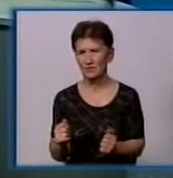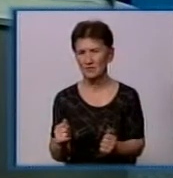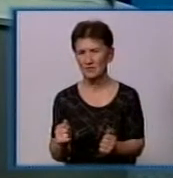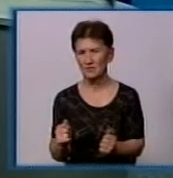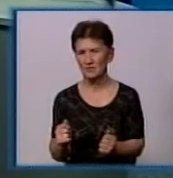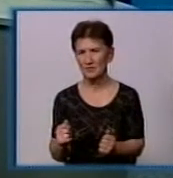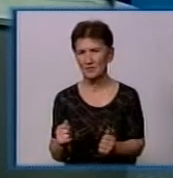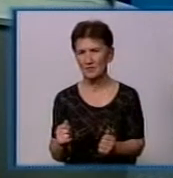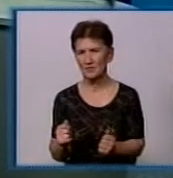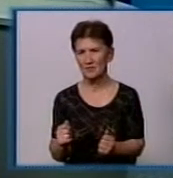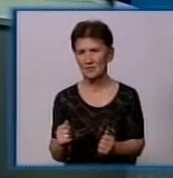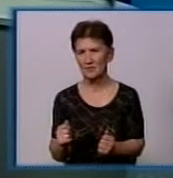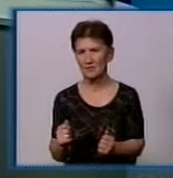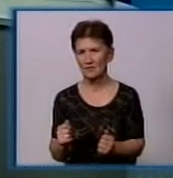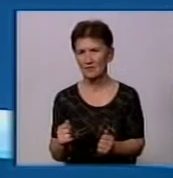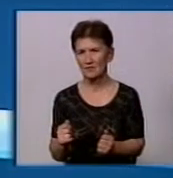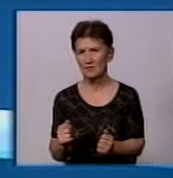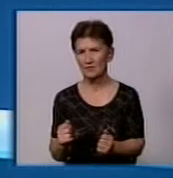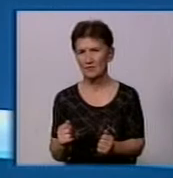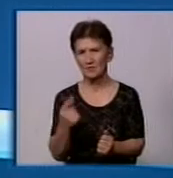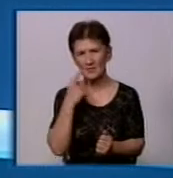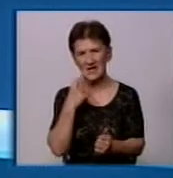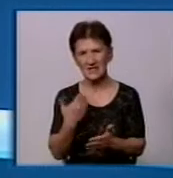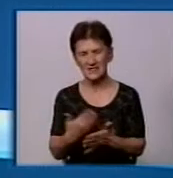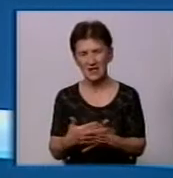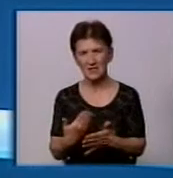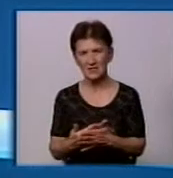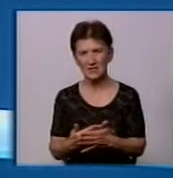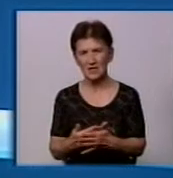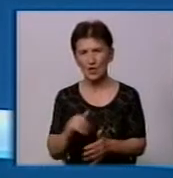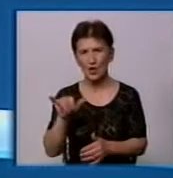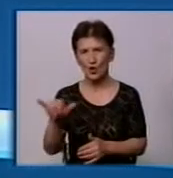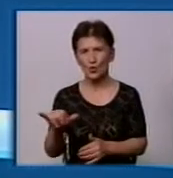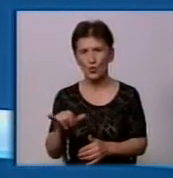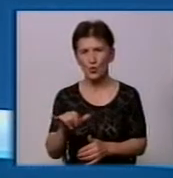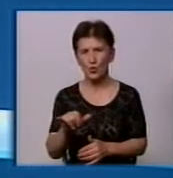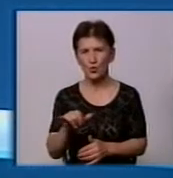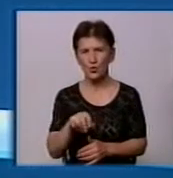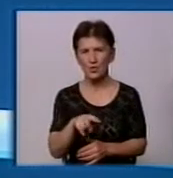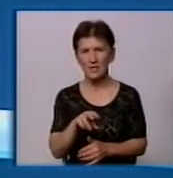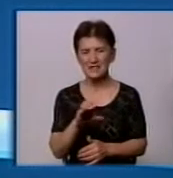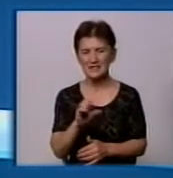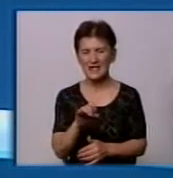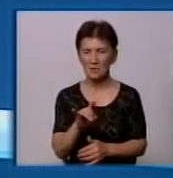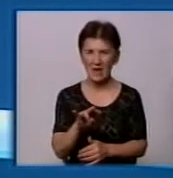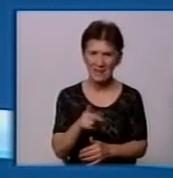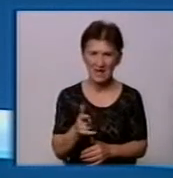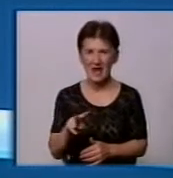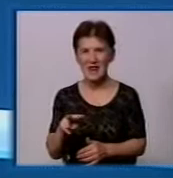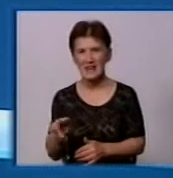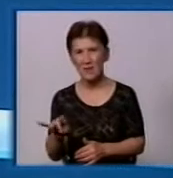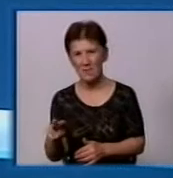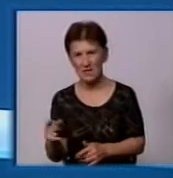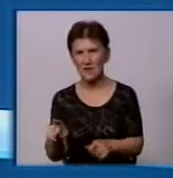Тобто тільки контейнерів. Здається, у серпні, липні минулого року у Львові теж